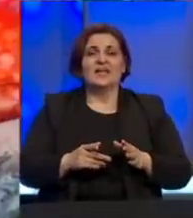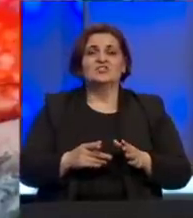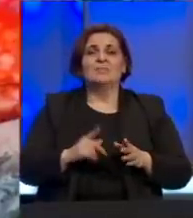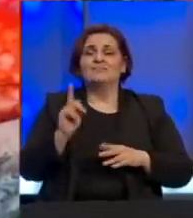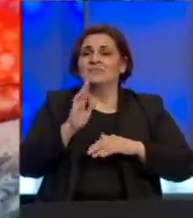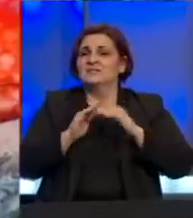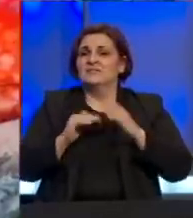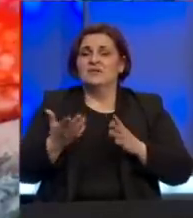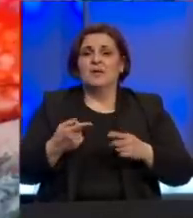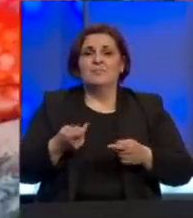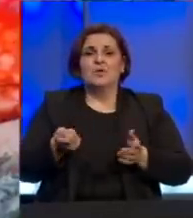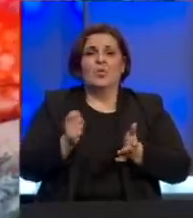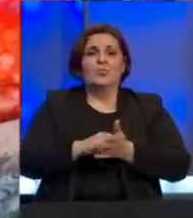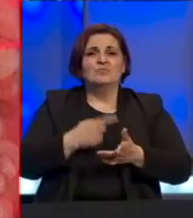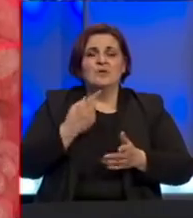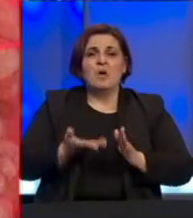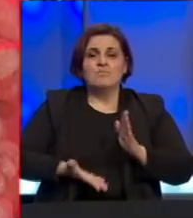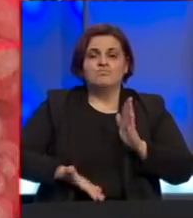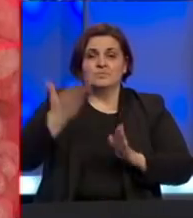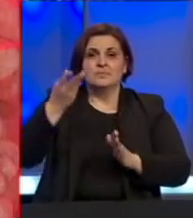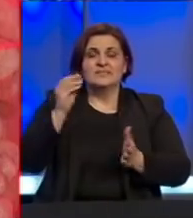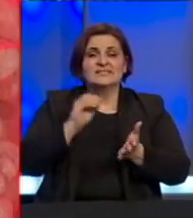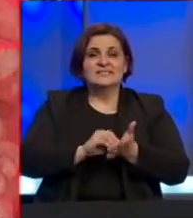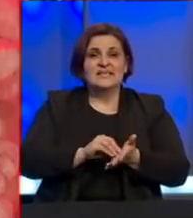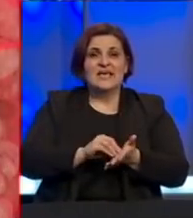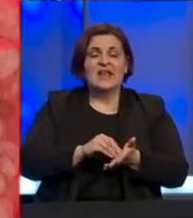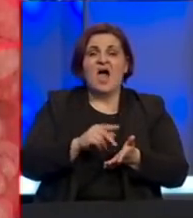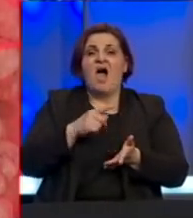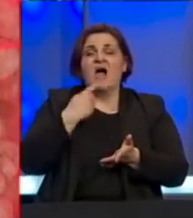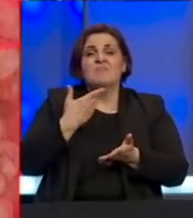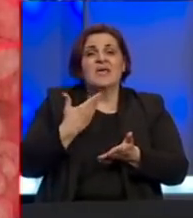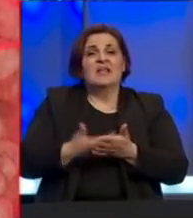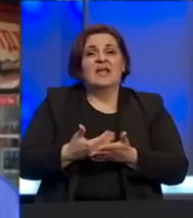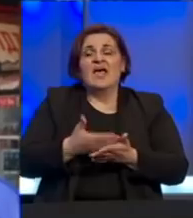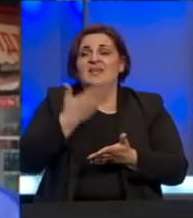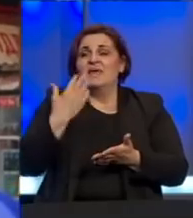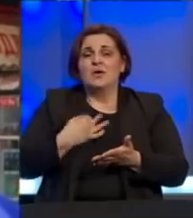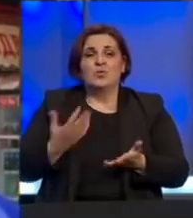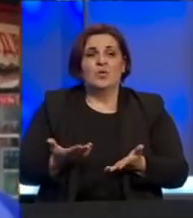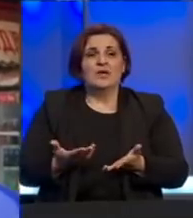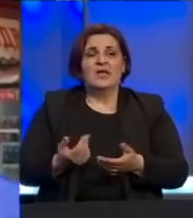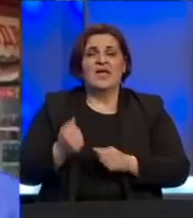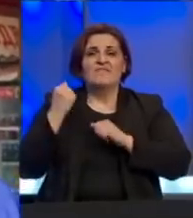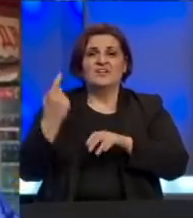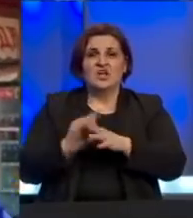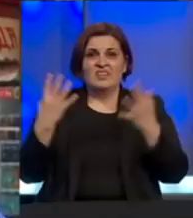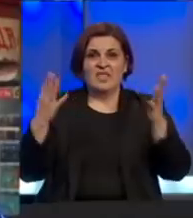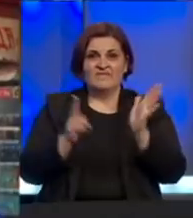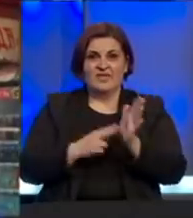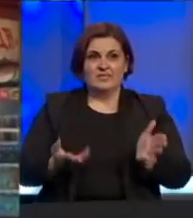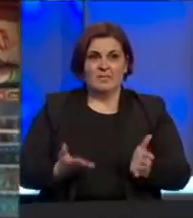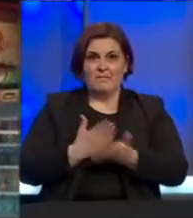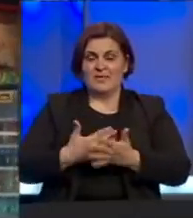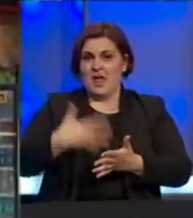zadovoljni kupci se žale da je došlo do skoka cijena a prodavci to opravdaju nedostatkom robe Reća krompira 9 maraka bile